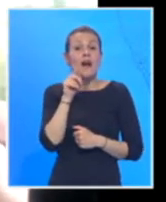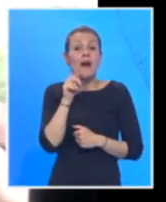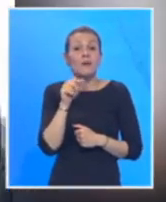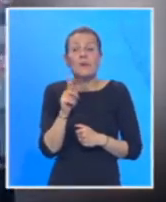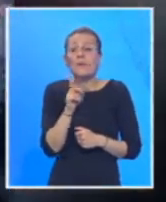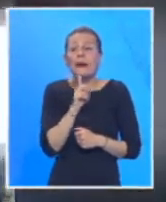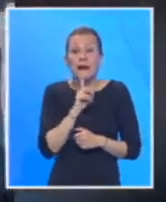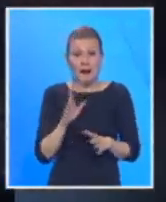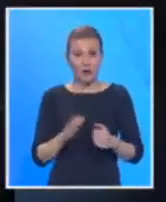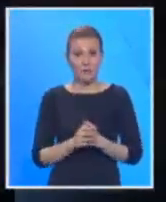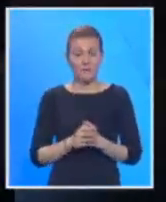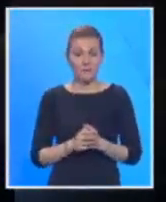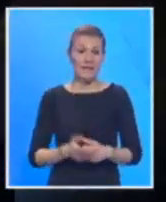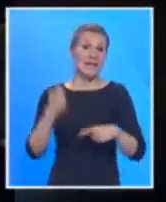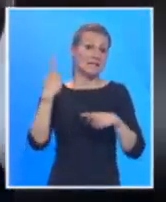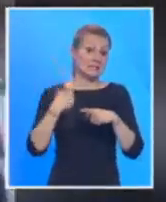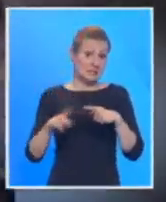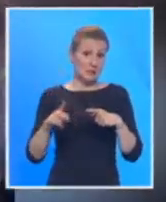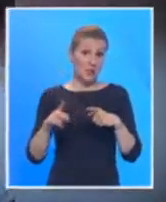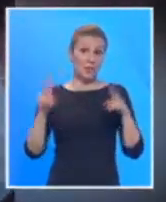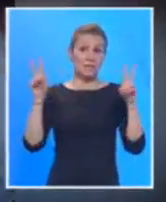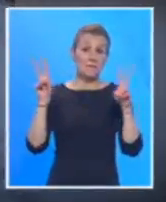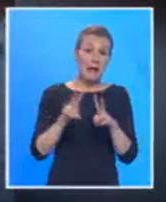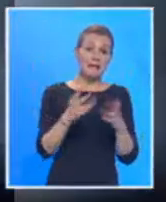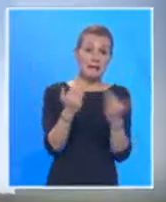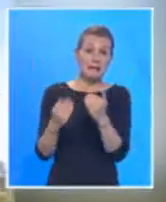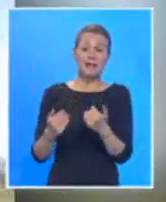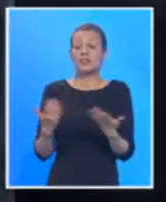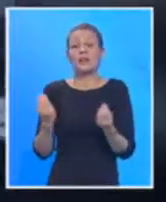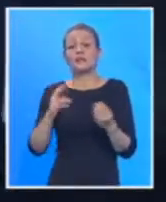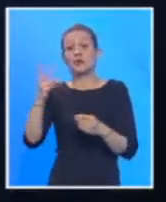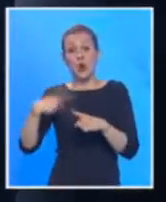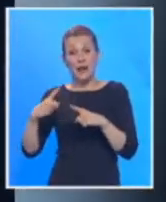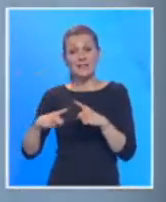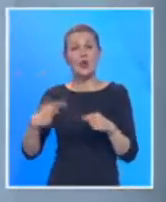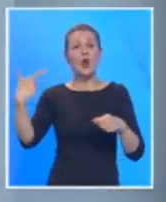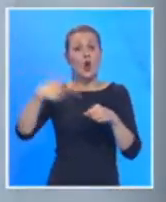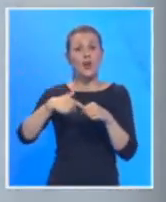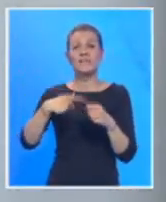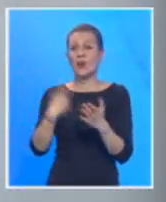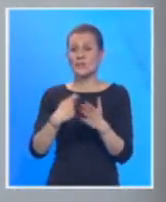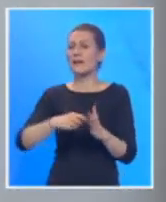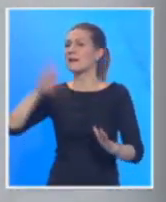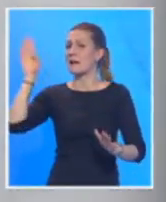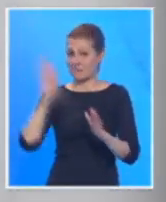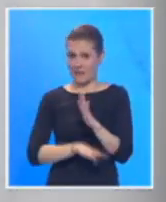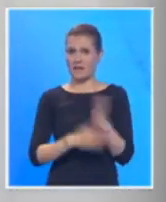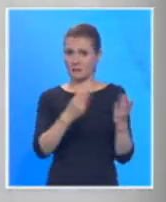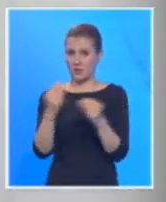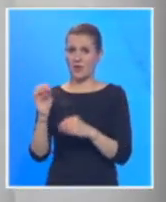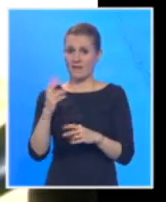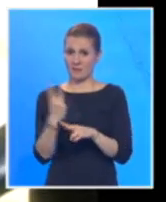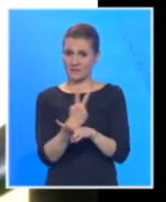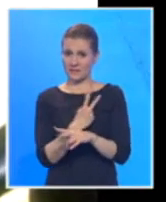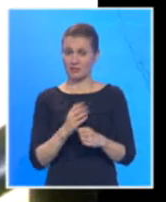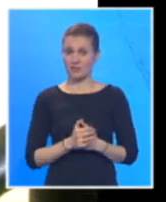malo. Da li zbog smanjene potražnje ili iz nekog drugog razloga cena goriva je drastično pala u mnogim evropskim zemljama? U